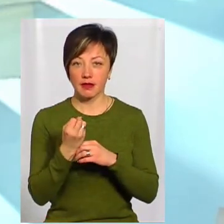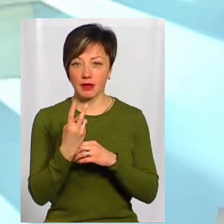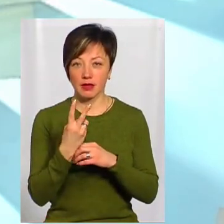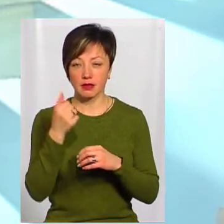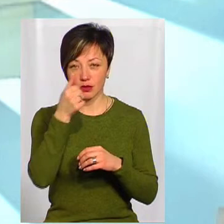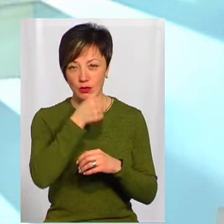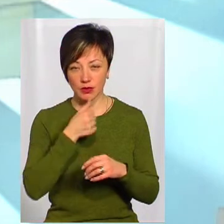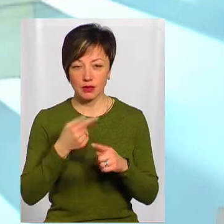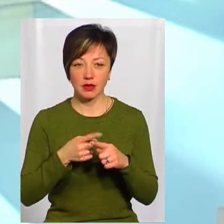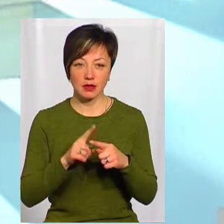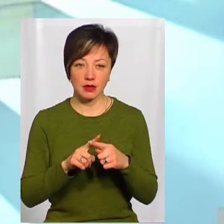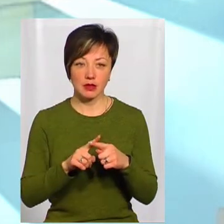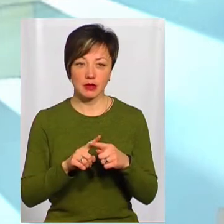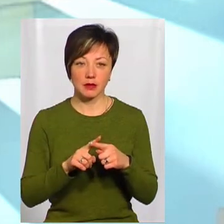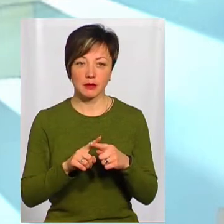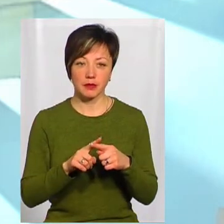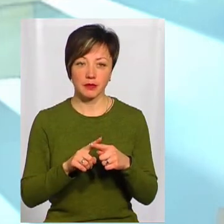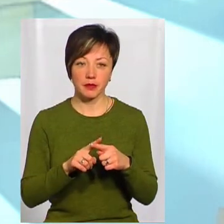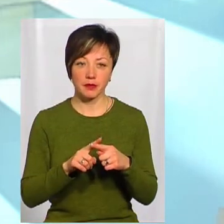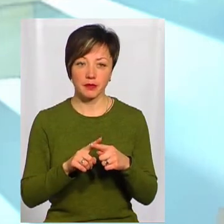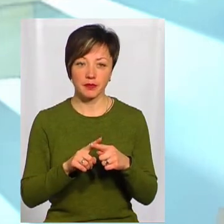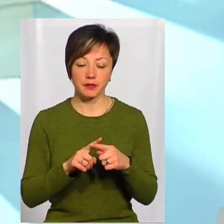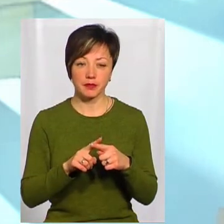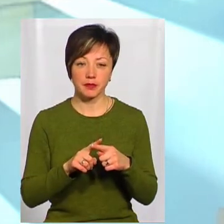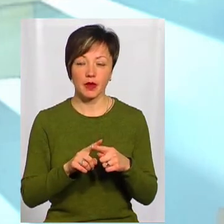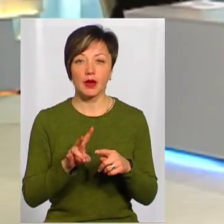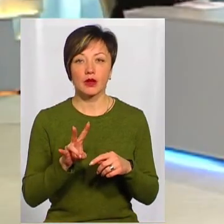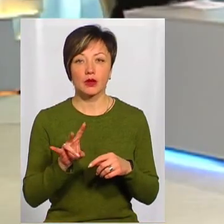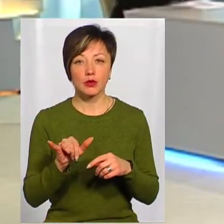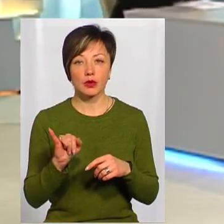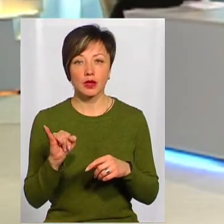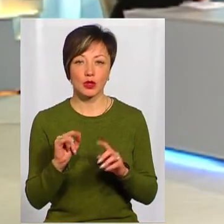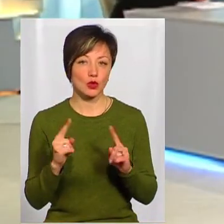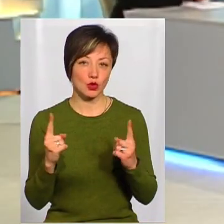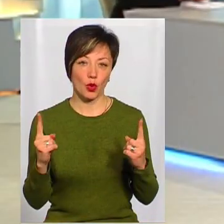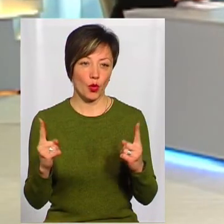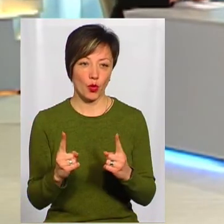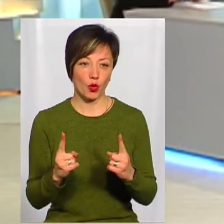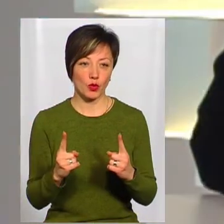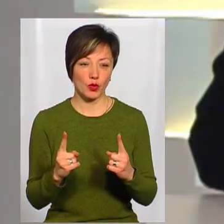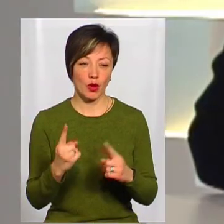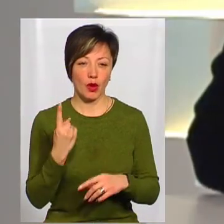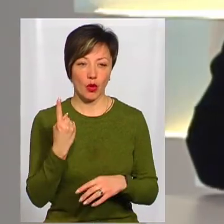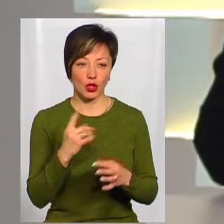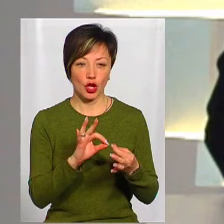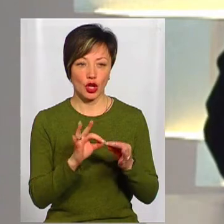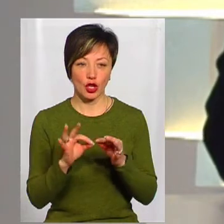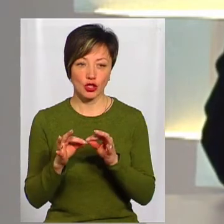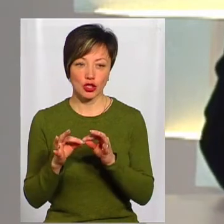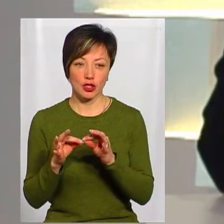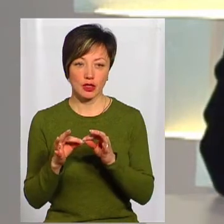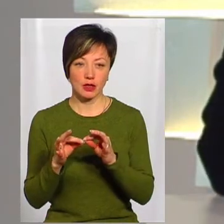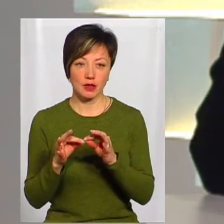в 20 років, як науковці пробують нас переконати. Ну, і дуже коротко, буквально в одне речення,